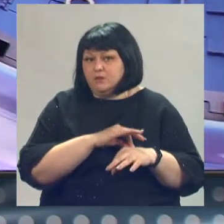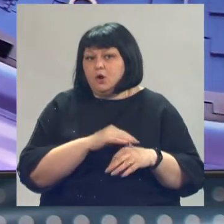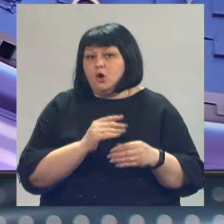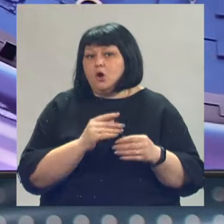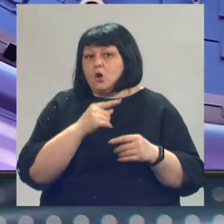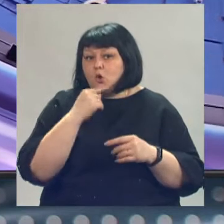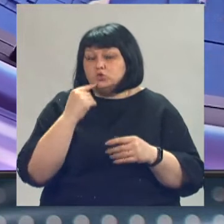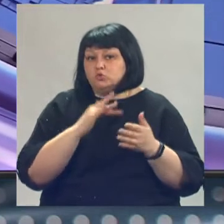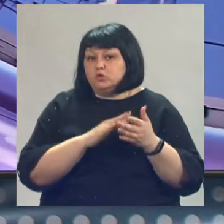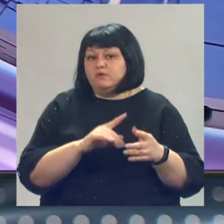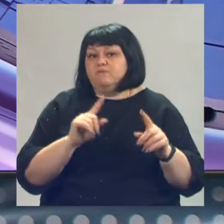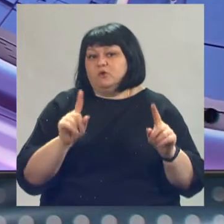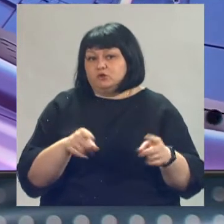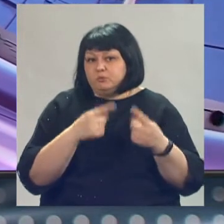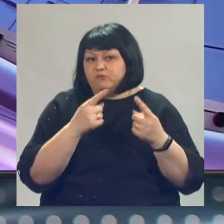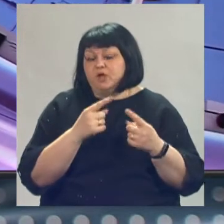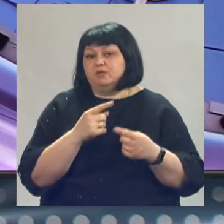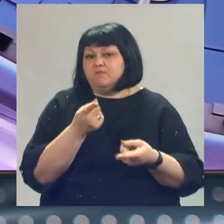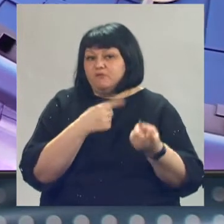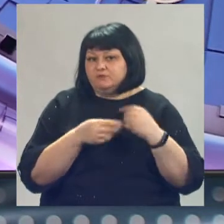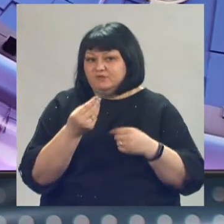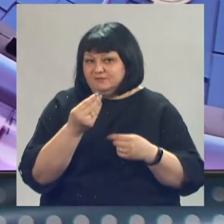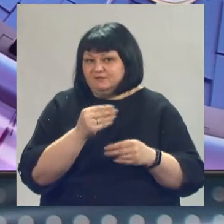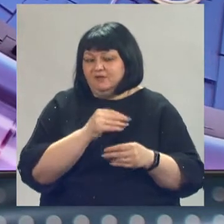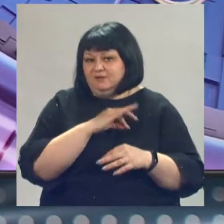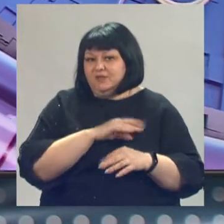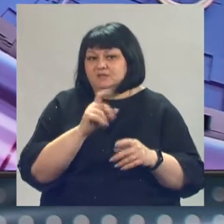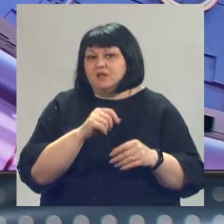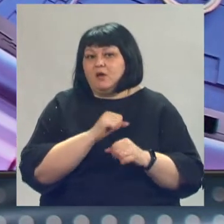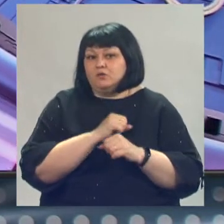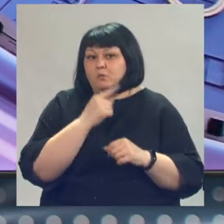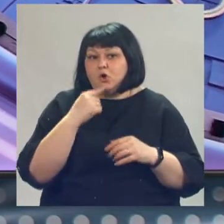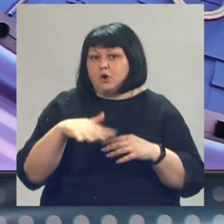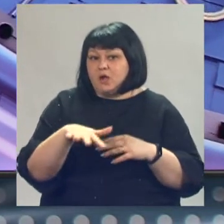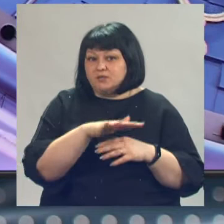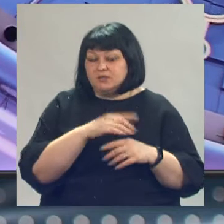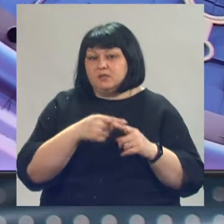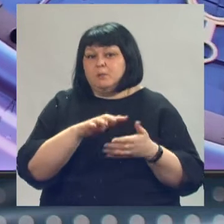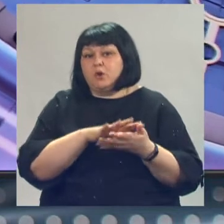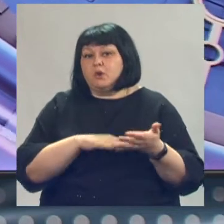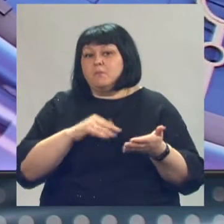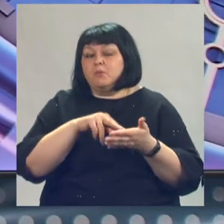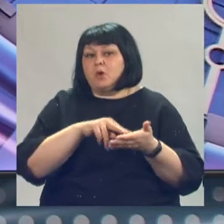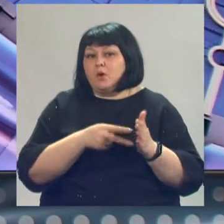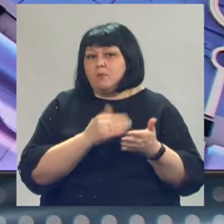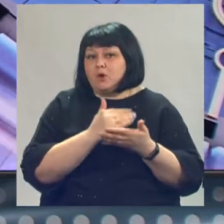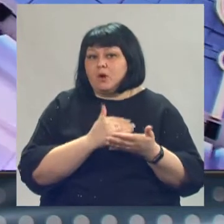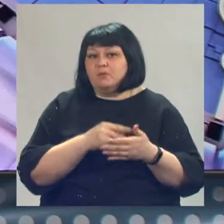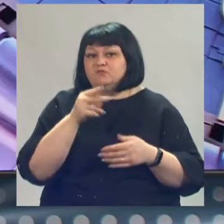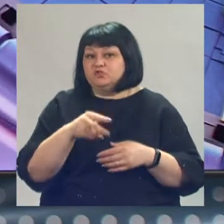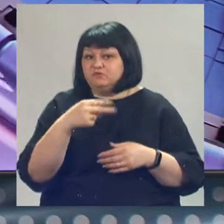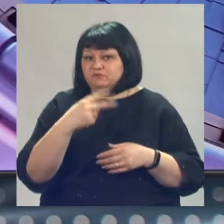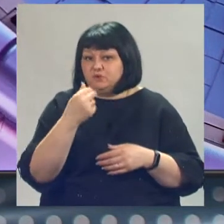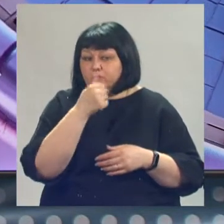Ростуризм возобновляет туристический кэшбэк за отдых по России. По факту это продление первого этапа реализации программы 2022 года.